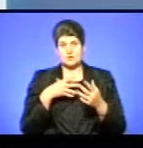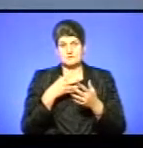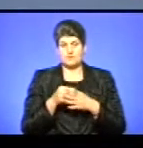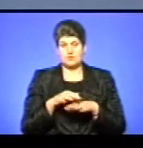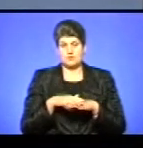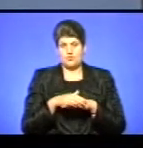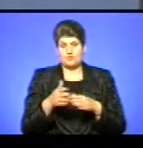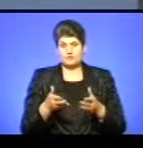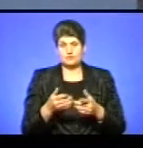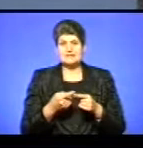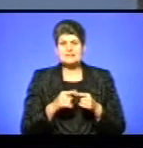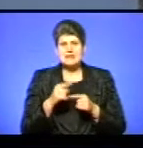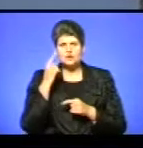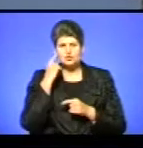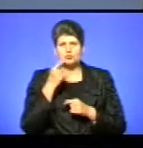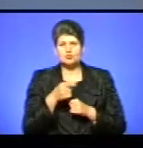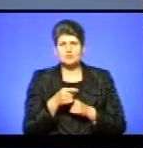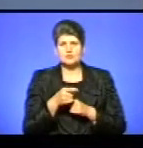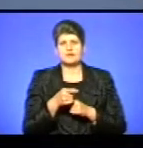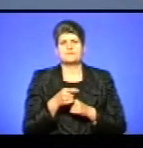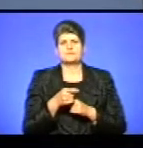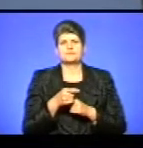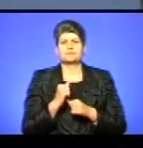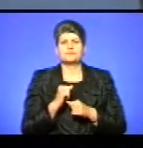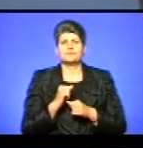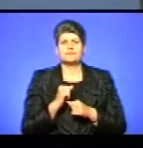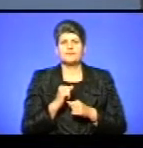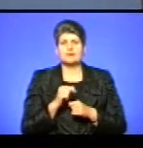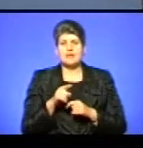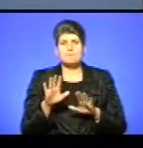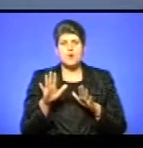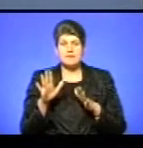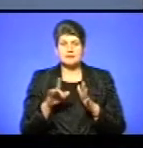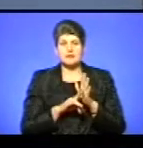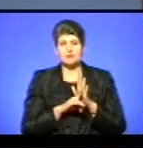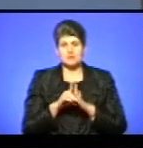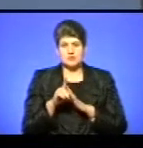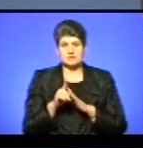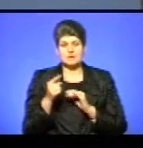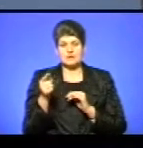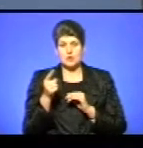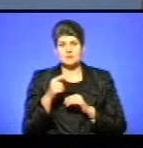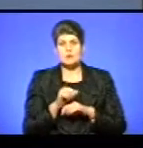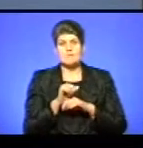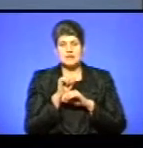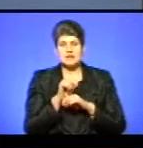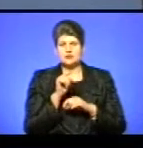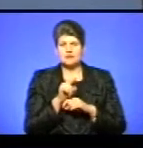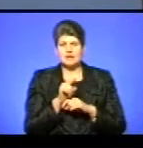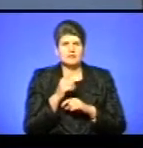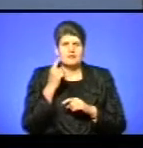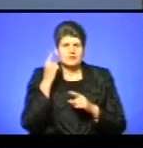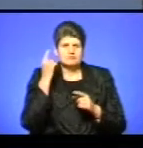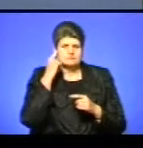То ця думка, вона на момент початку, наприклад, Тернопільського майдану, вона навіть не пролітала,